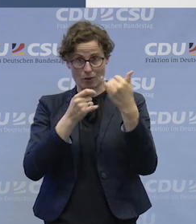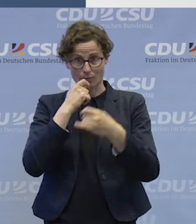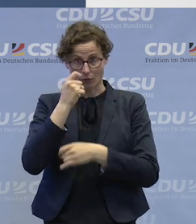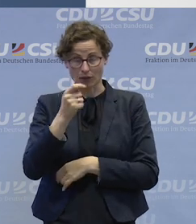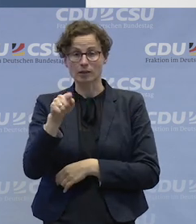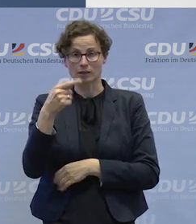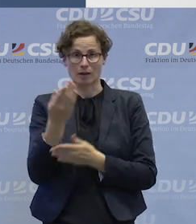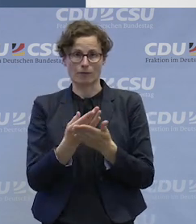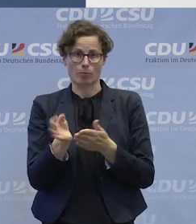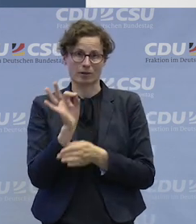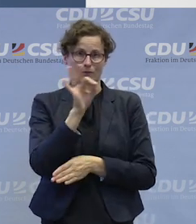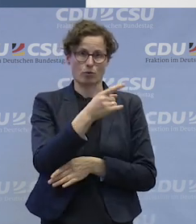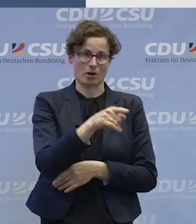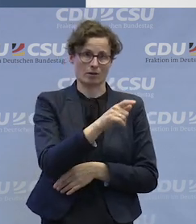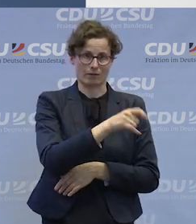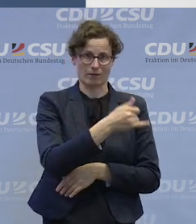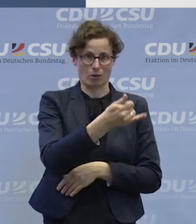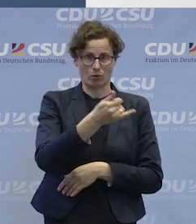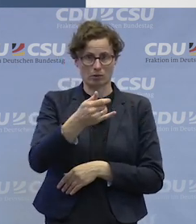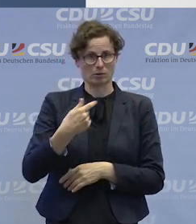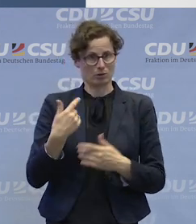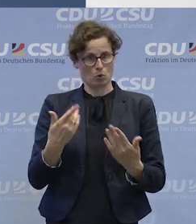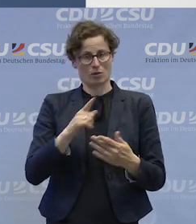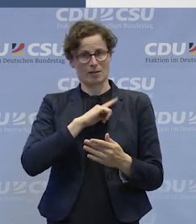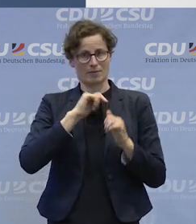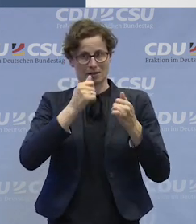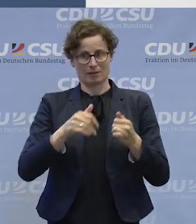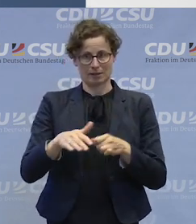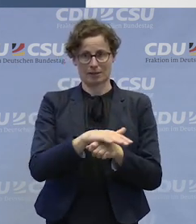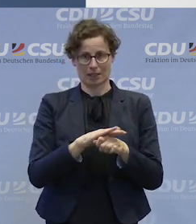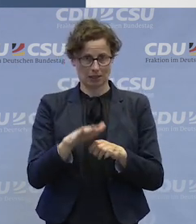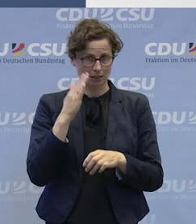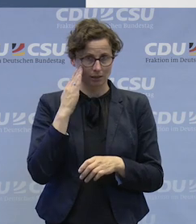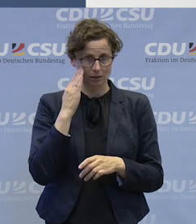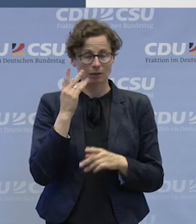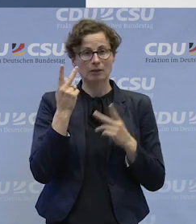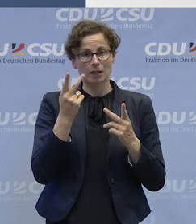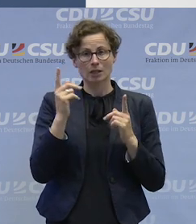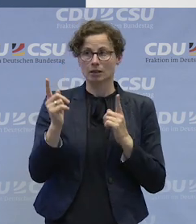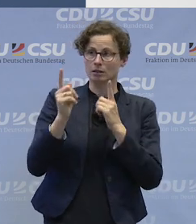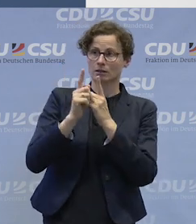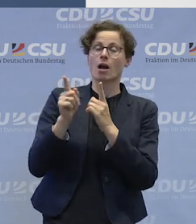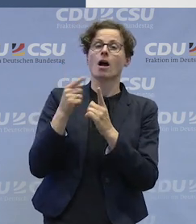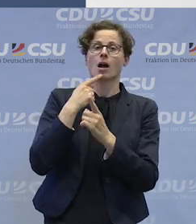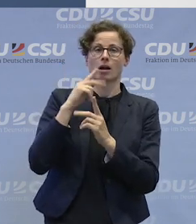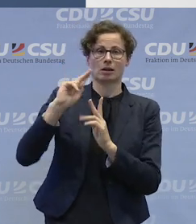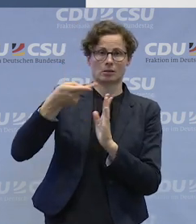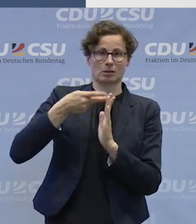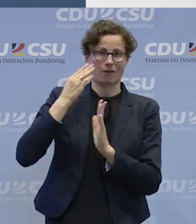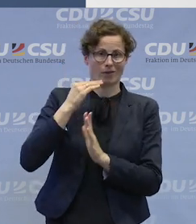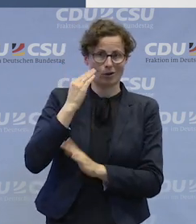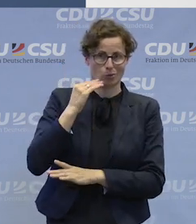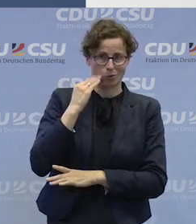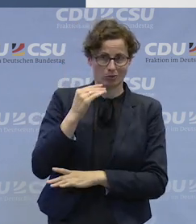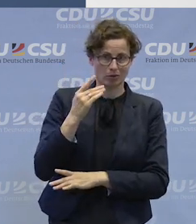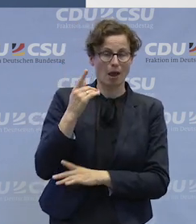Weil das kenne ich aus meiner eigenen Erfahrung aus der Selbsthilfeszene, dass es immer sehr wichtig ist, wenn man auch mal jemanden trifft, der das auch irgendwie schon mal mitgemacht hat und da